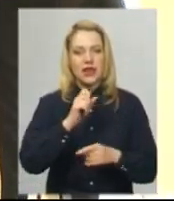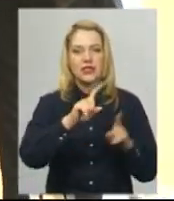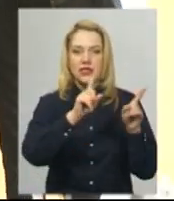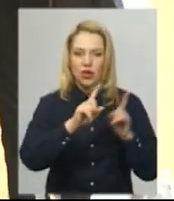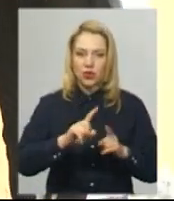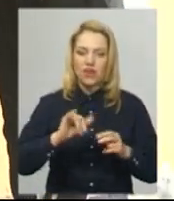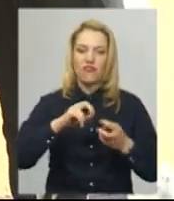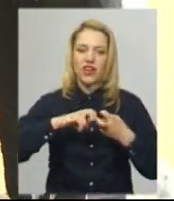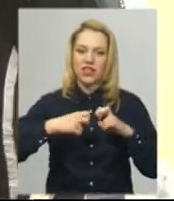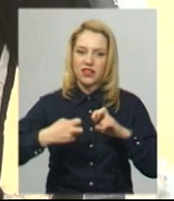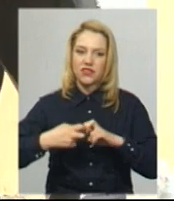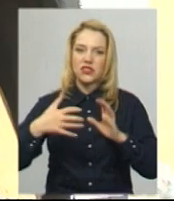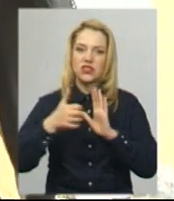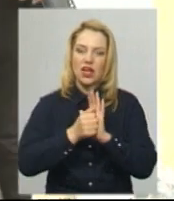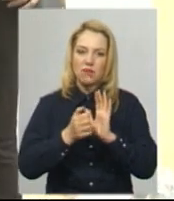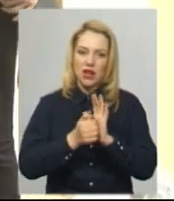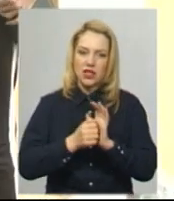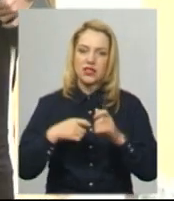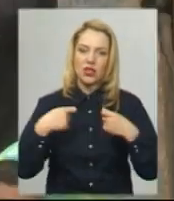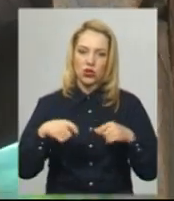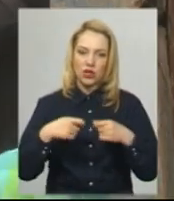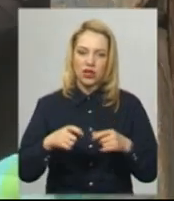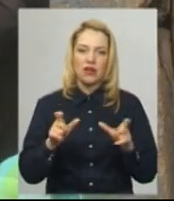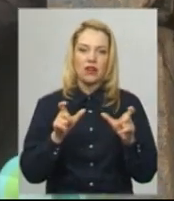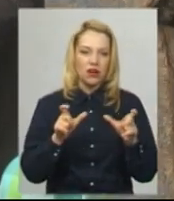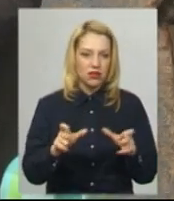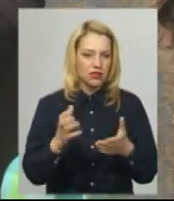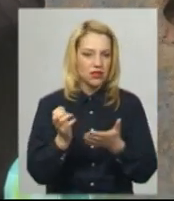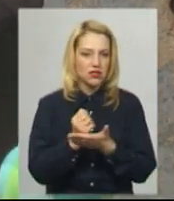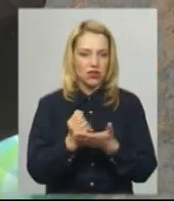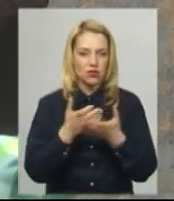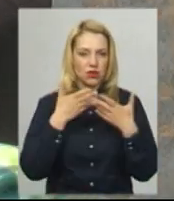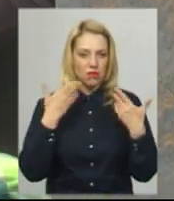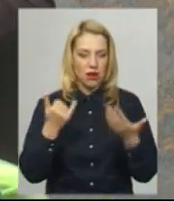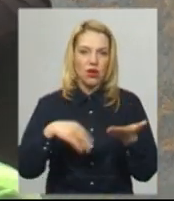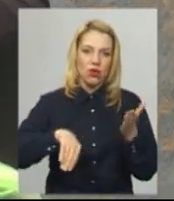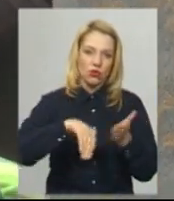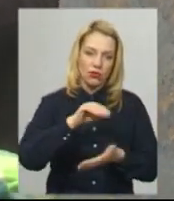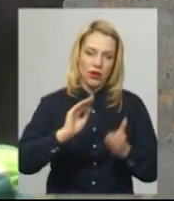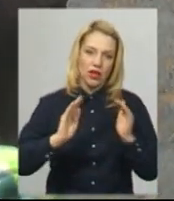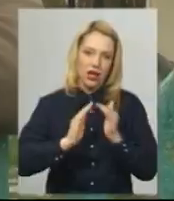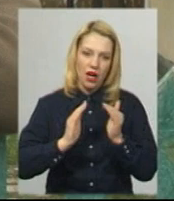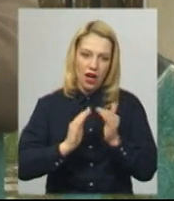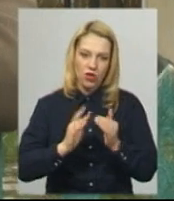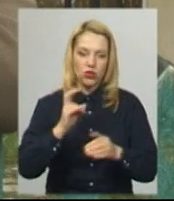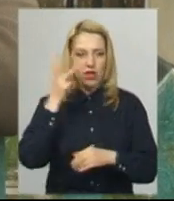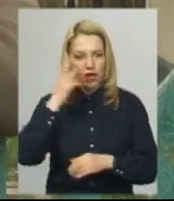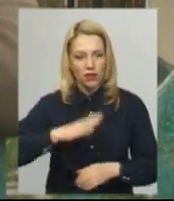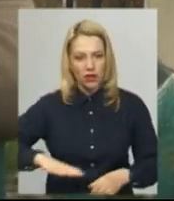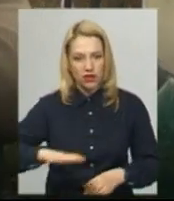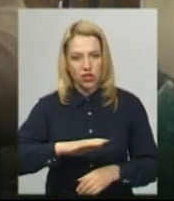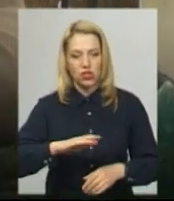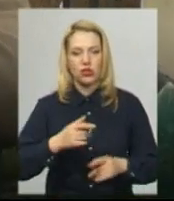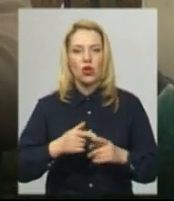Франківську займалися торгівлею. Через карантин заробітків не стало, додає, придбали хату на Хмельниччині до карантину, бо влаштувала ціна.